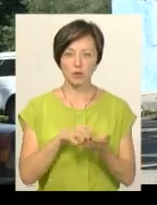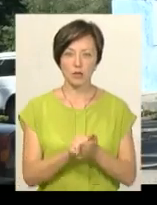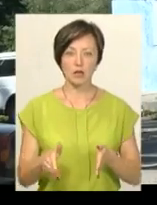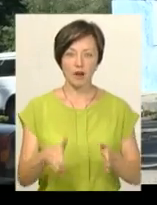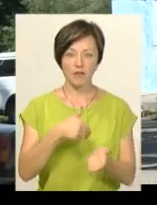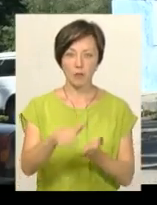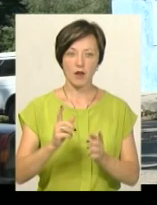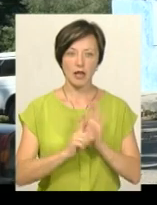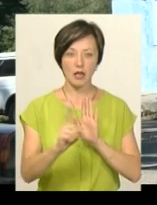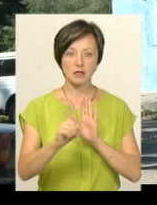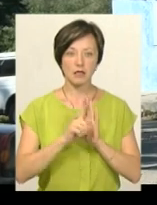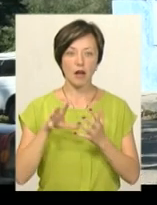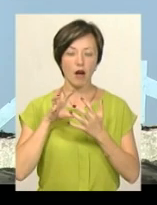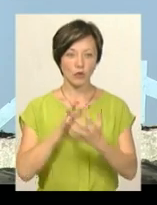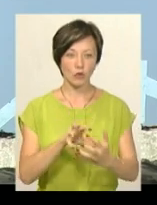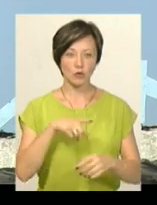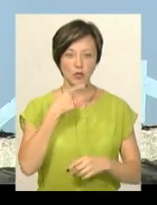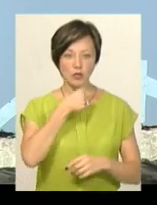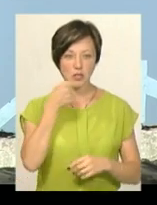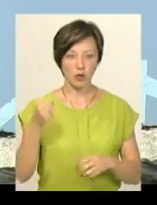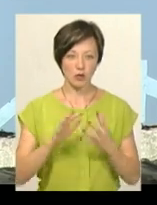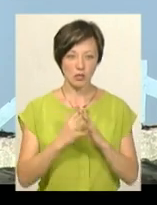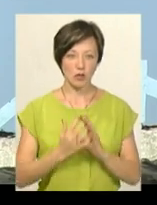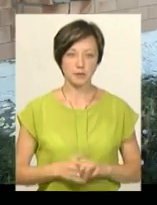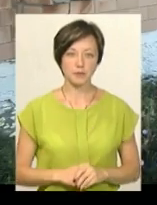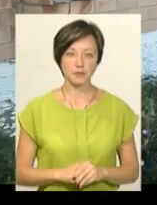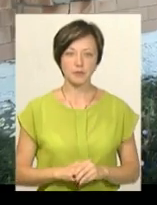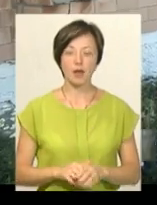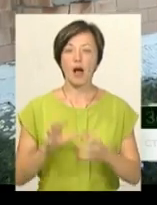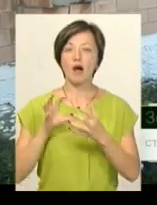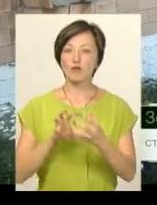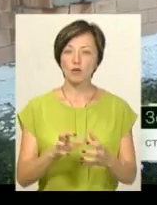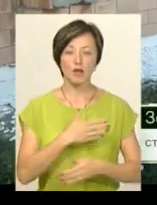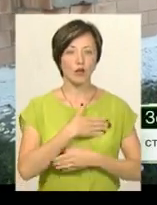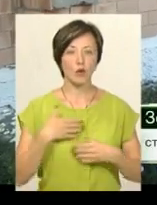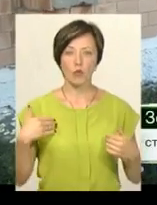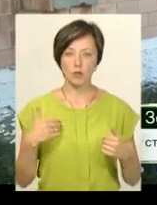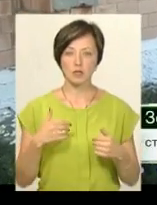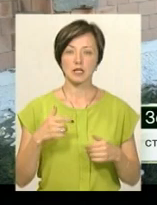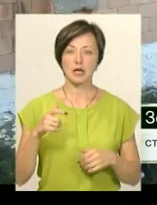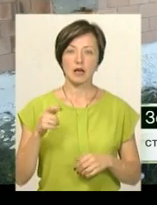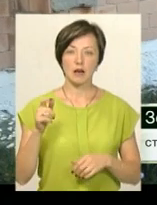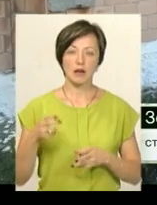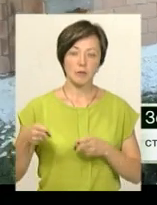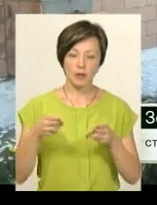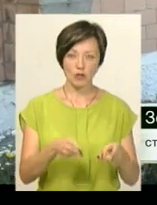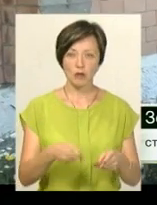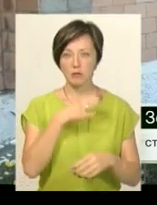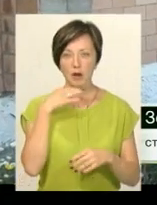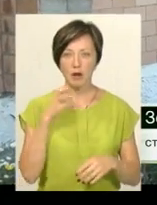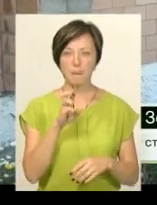відмовляється їздити рейсовий автобус, каже староста Зоя Горохівська. Автобуси не хочуть їх здійти. В нас їздило багато.